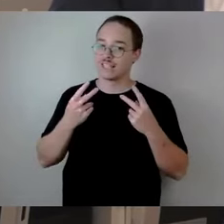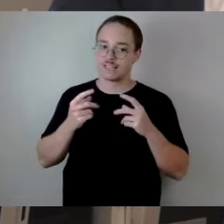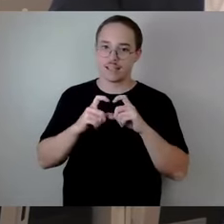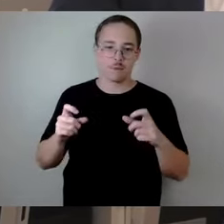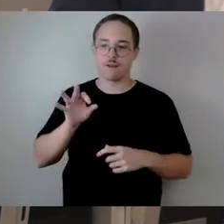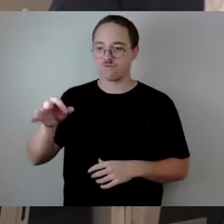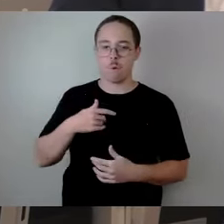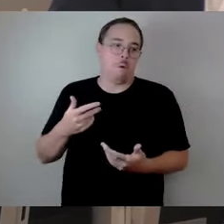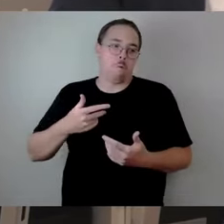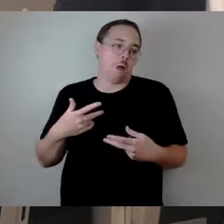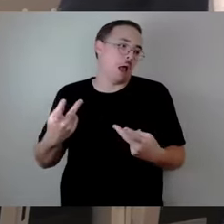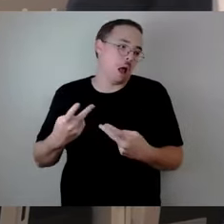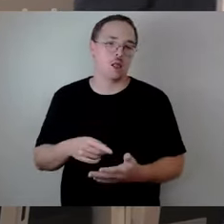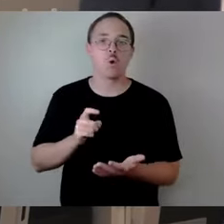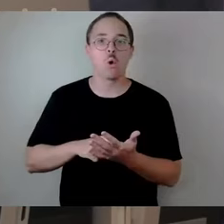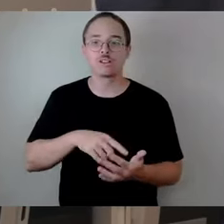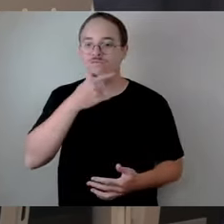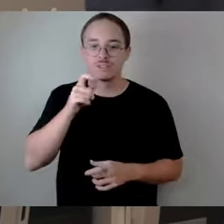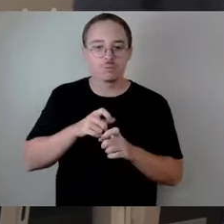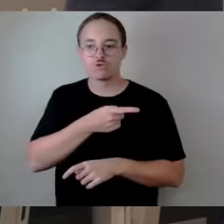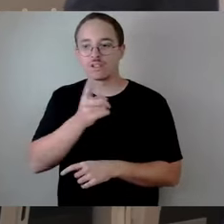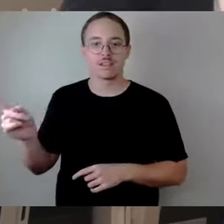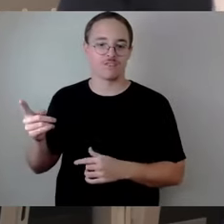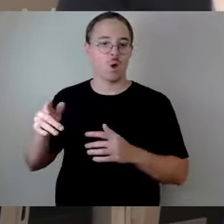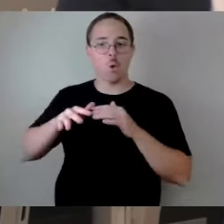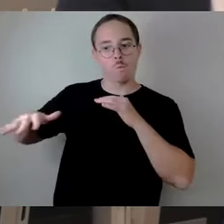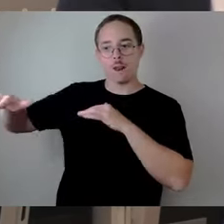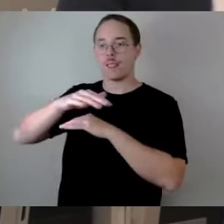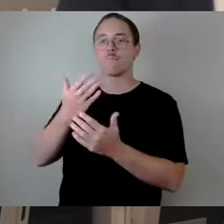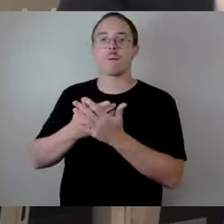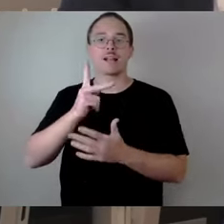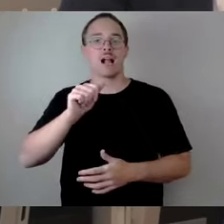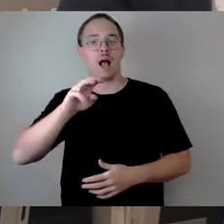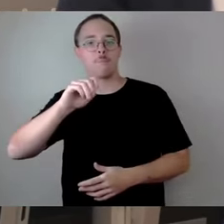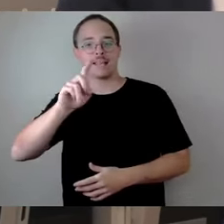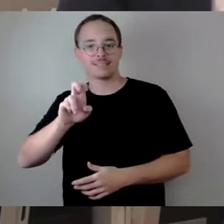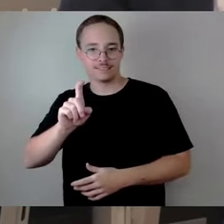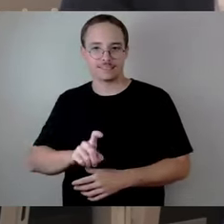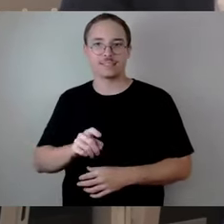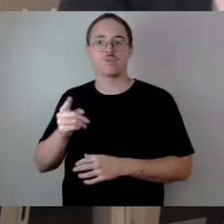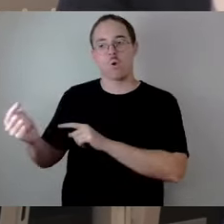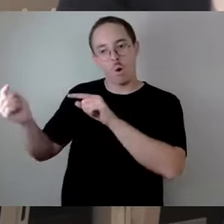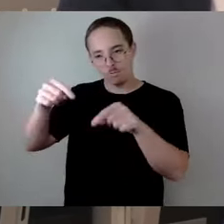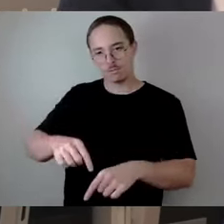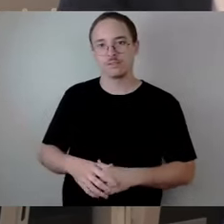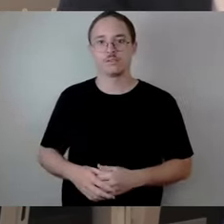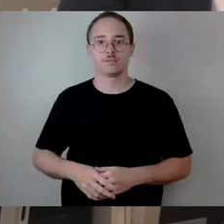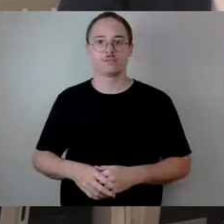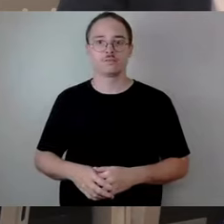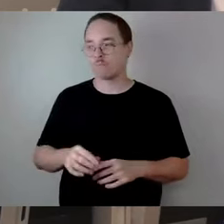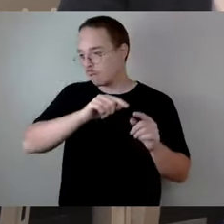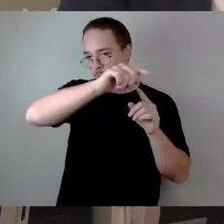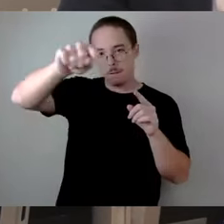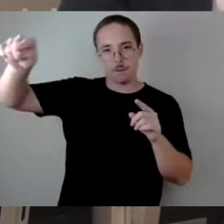dem Umland kommen, von Kamenz, aus allen möglichen Richtungen, die im Norden arbeiten müssen. Und für die müssen wir vernünftige Verbindungen